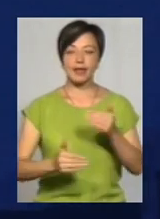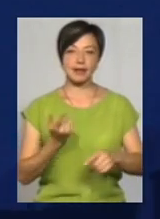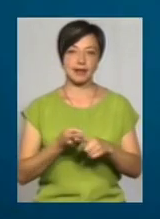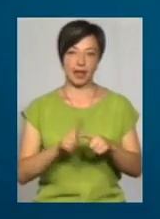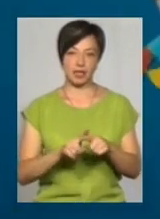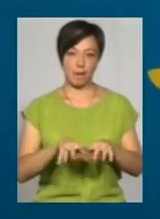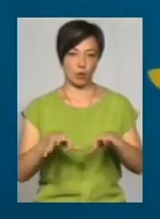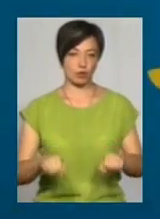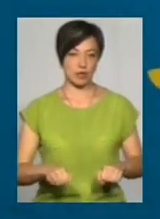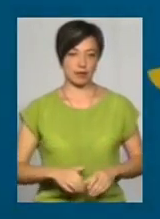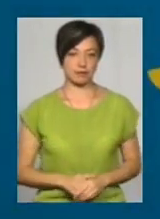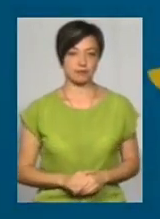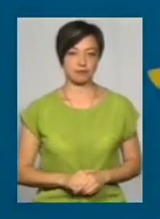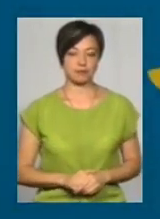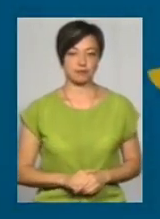посаді.